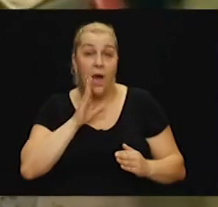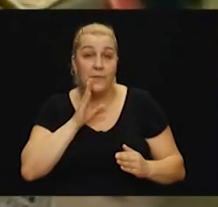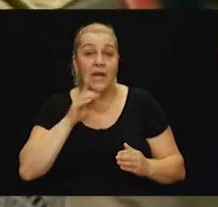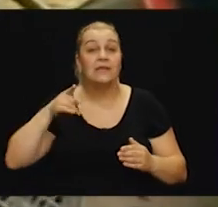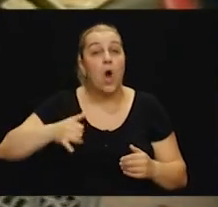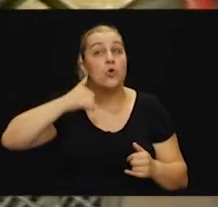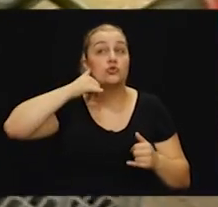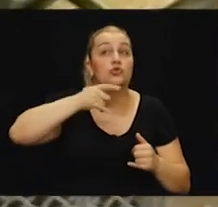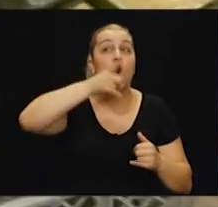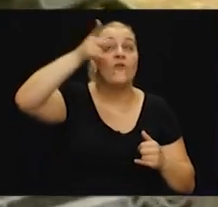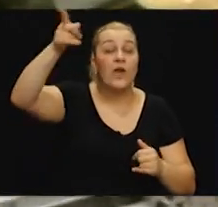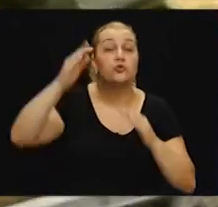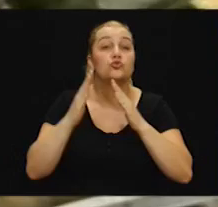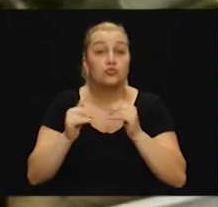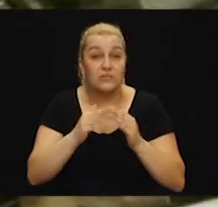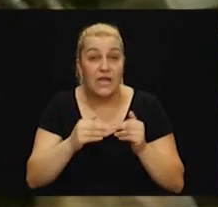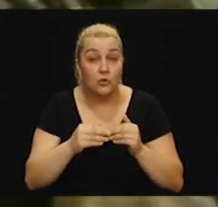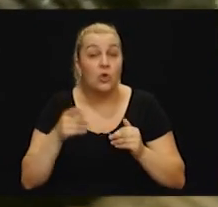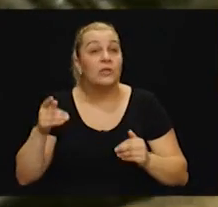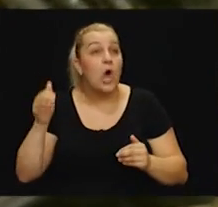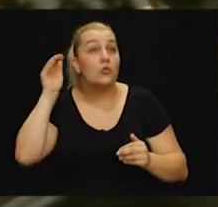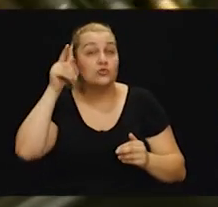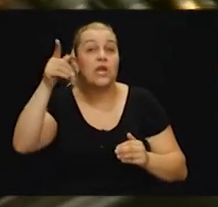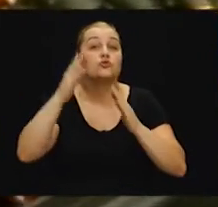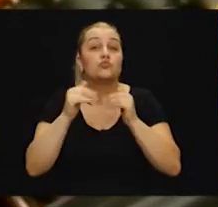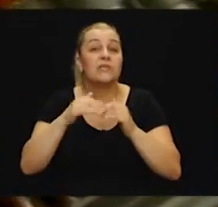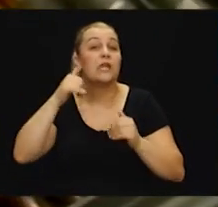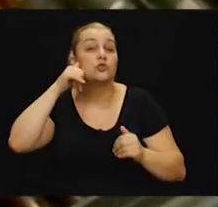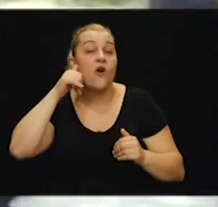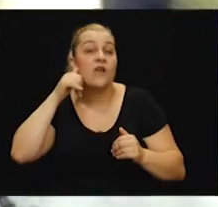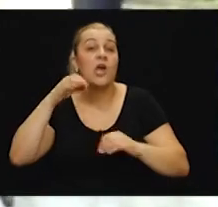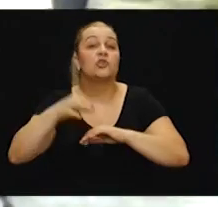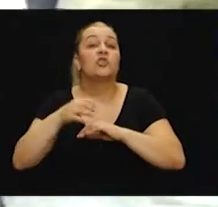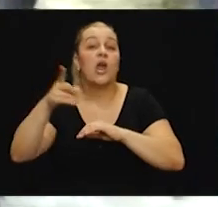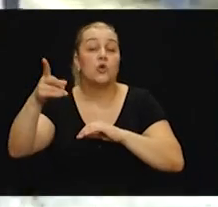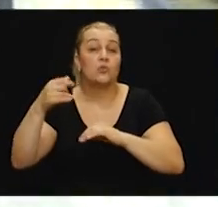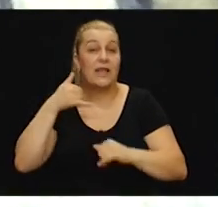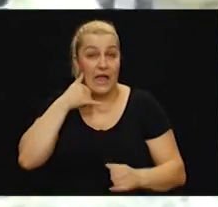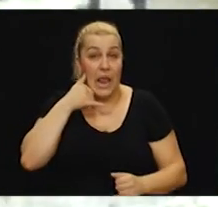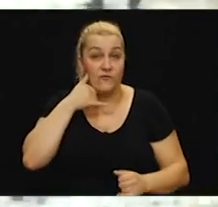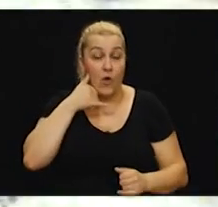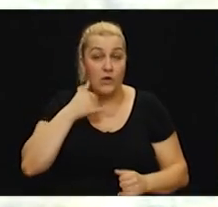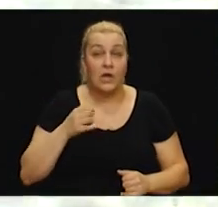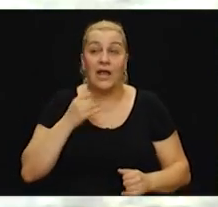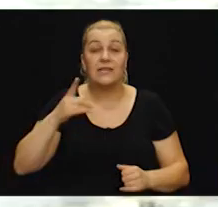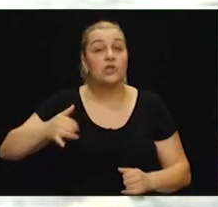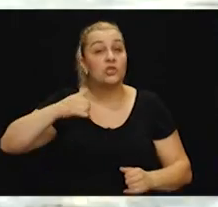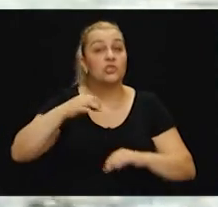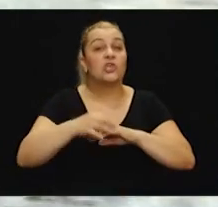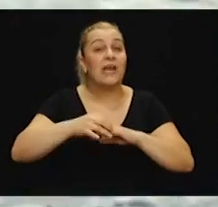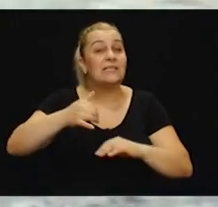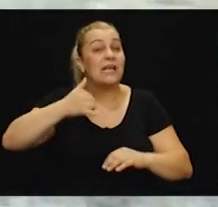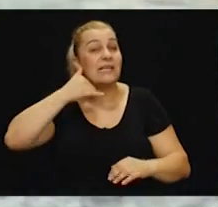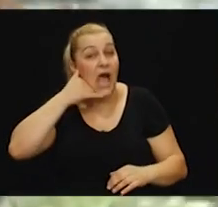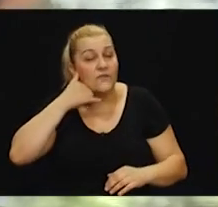i da se uvjeri da susjeda mu zove ne ženu na telefon. I kad mu se žena javila,